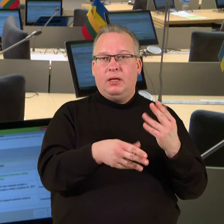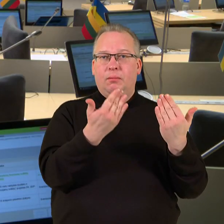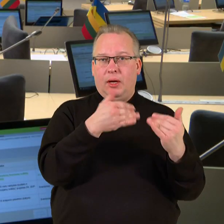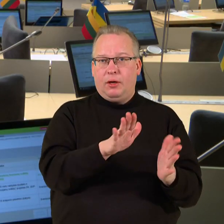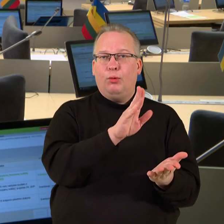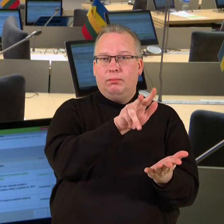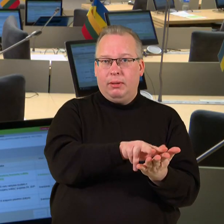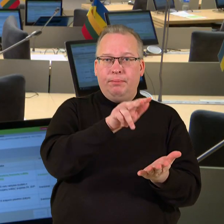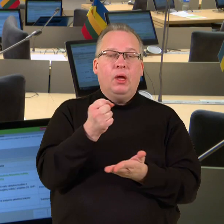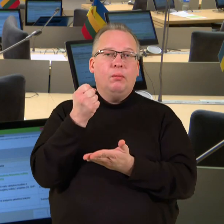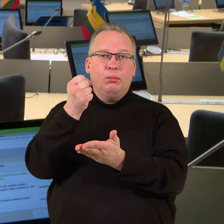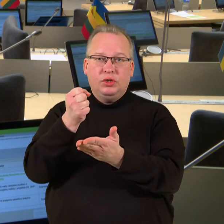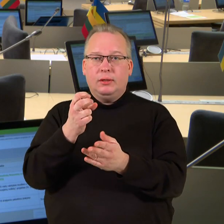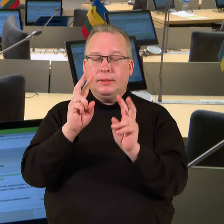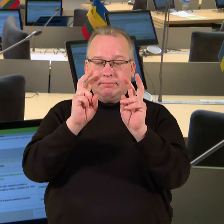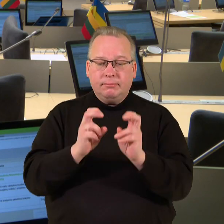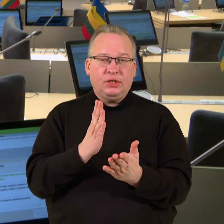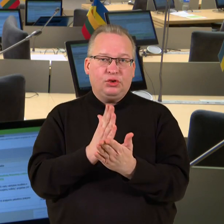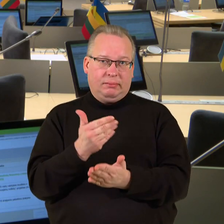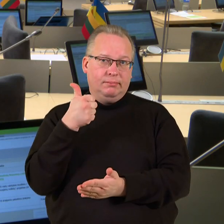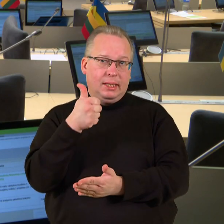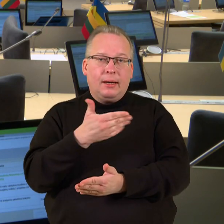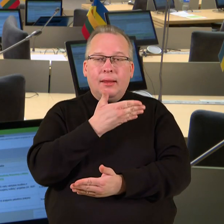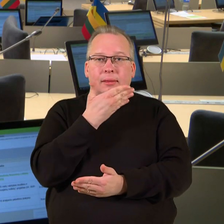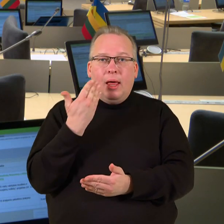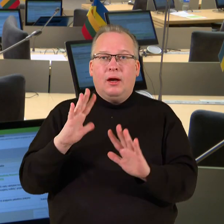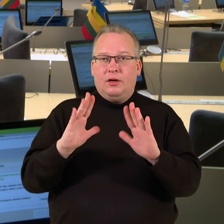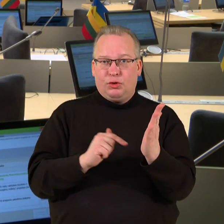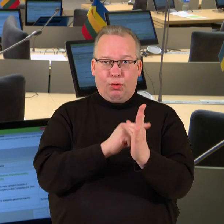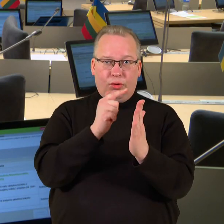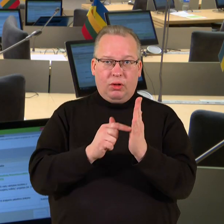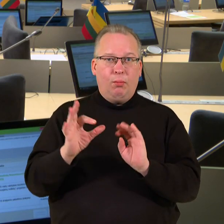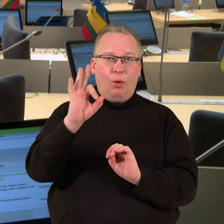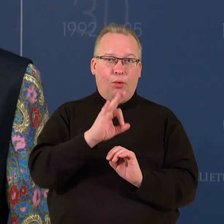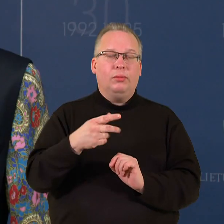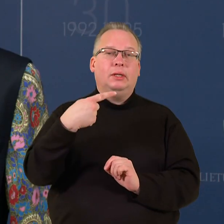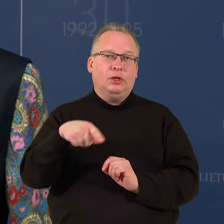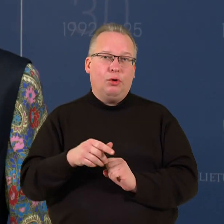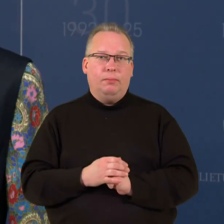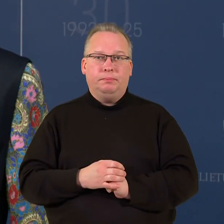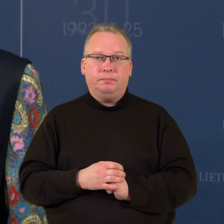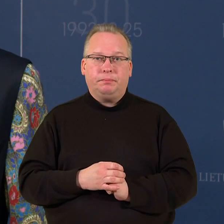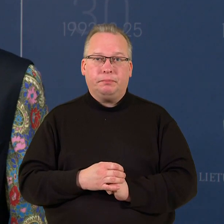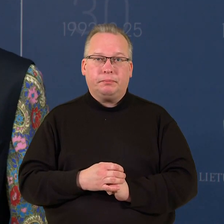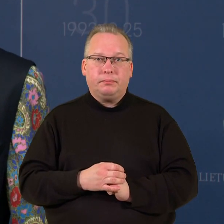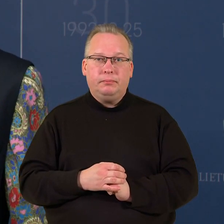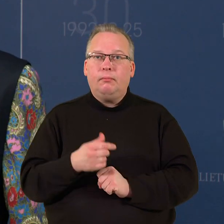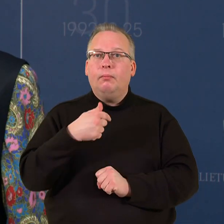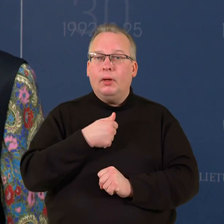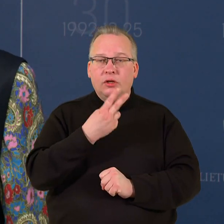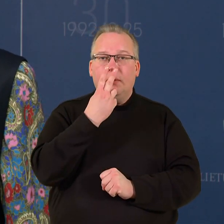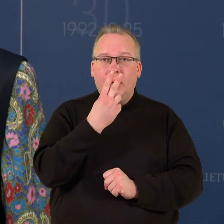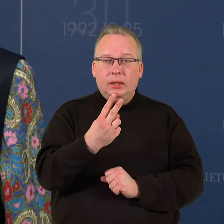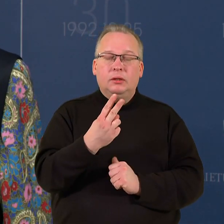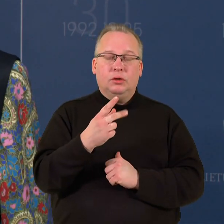Biudžetas yra geras ir neturi čia kažkokių didesnių klausimų dėl to kiltų. Mano, na, aš matyt, turėčiau